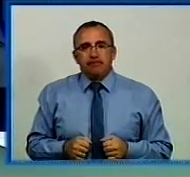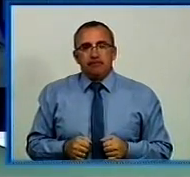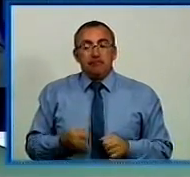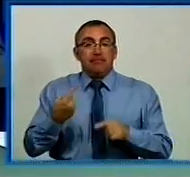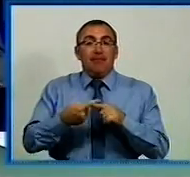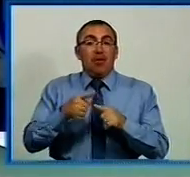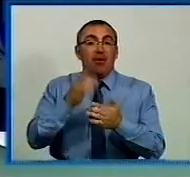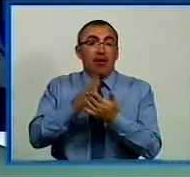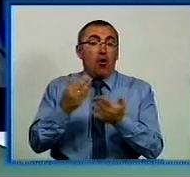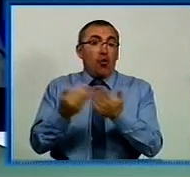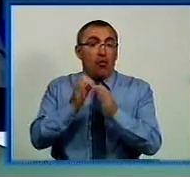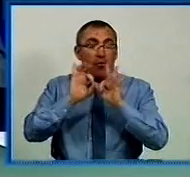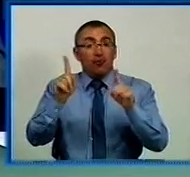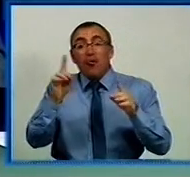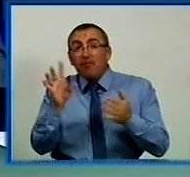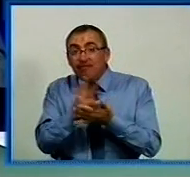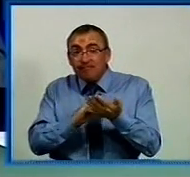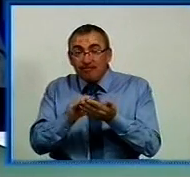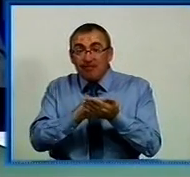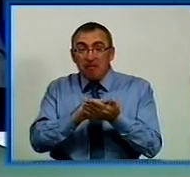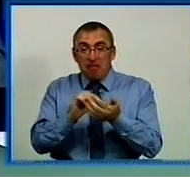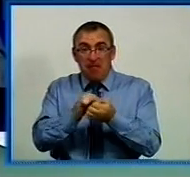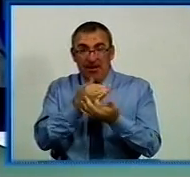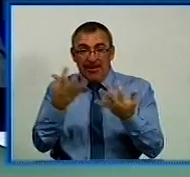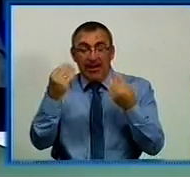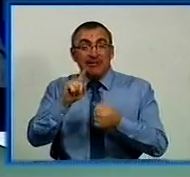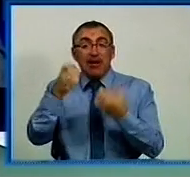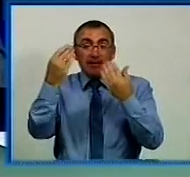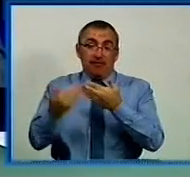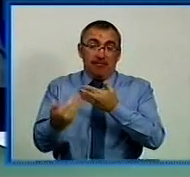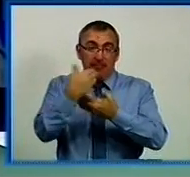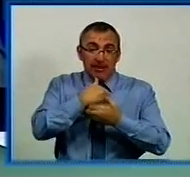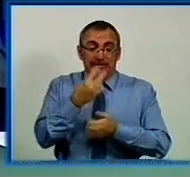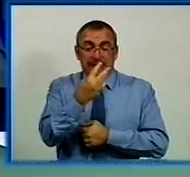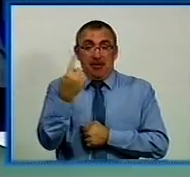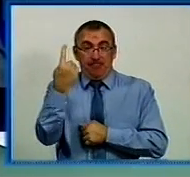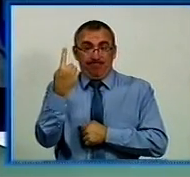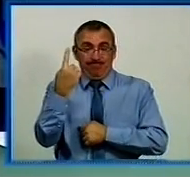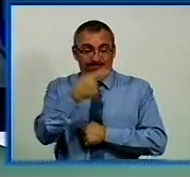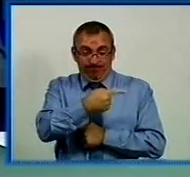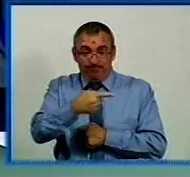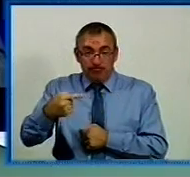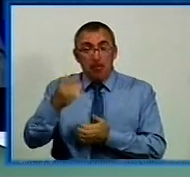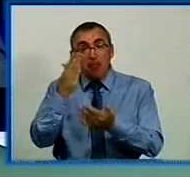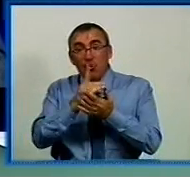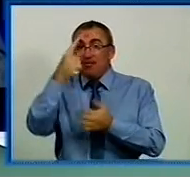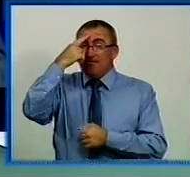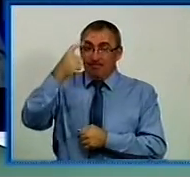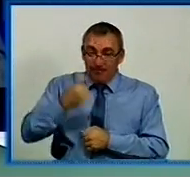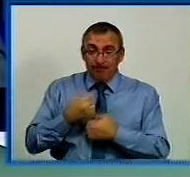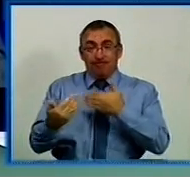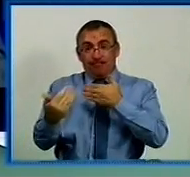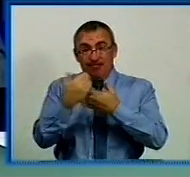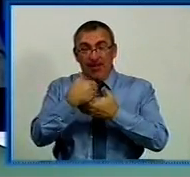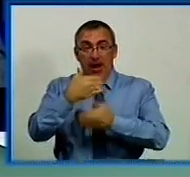Такими є новини на цю мить. Якщо потрібно переглянути матеріали День за днем, заходьте на наш сайт kod.rk.tv. Майте, що повідомити,